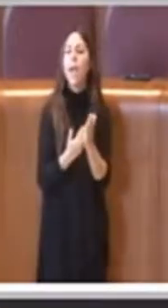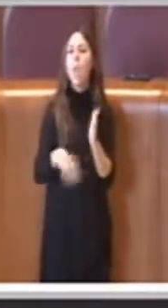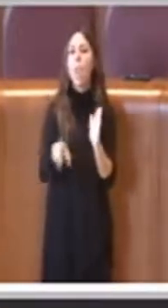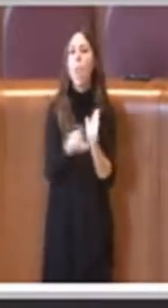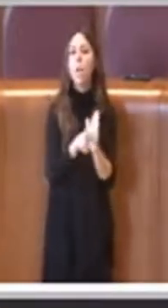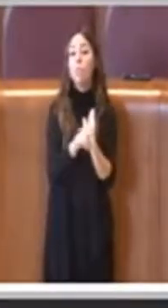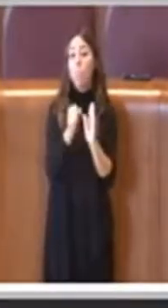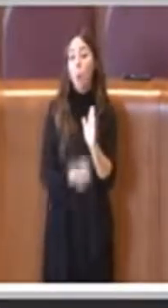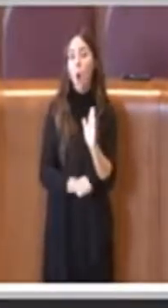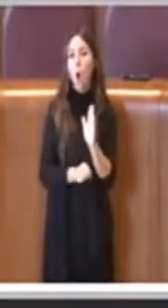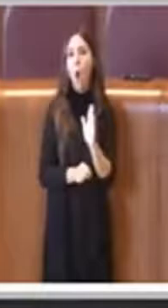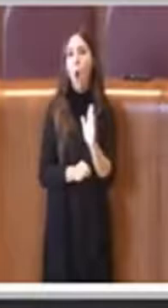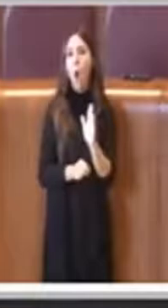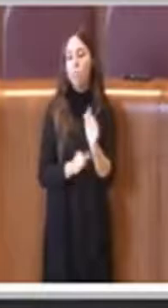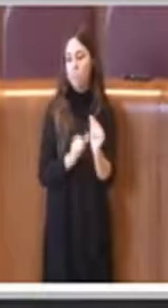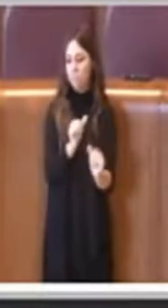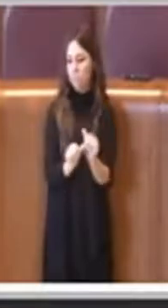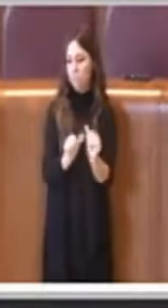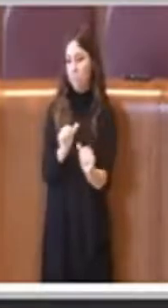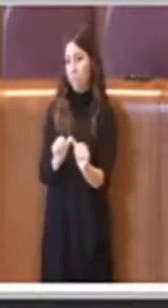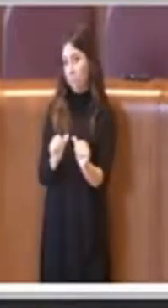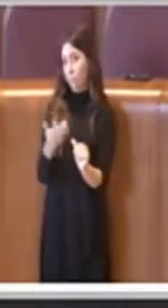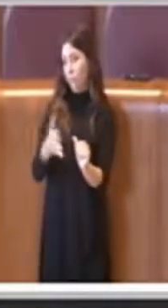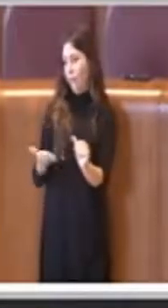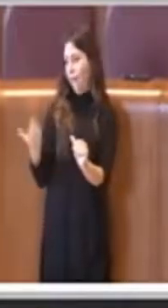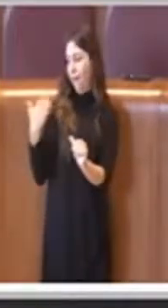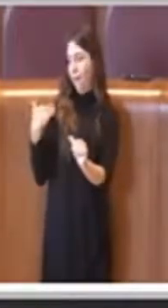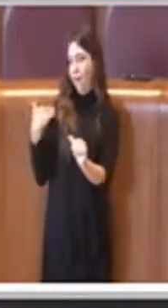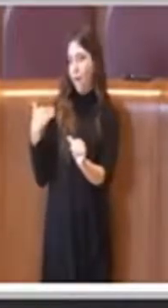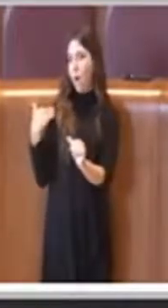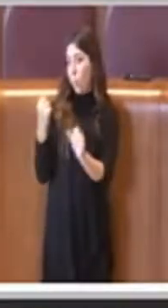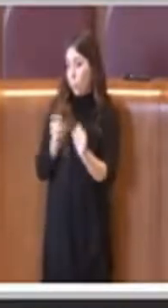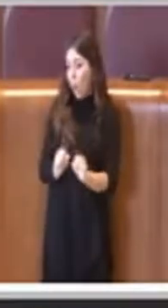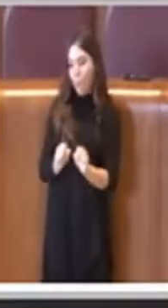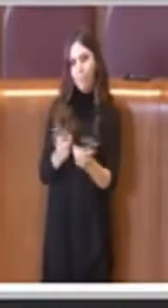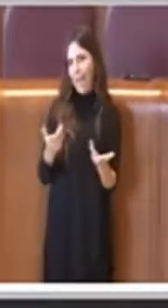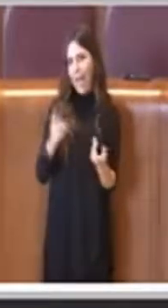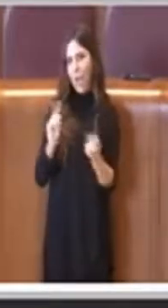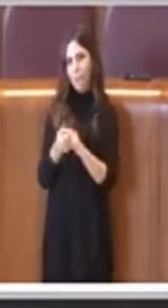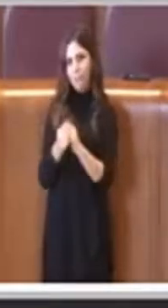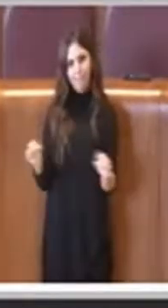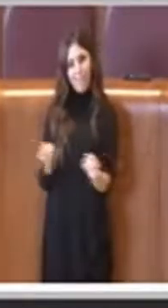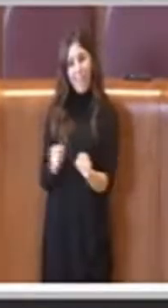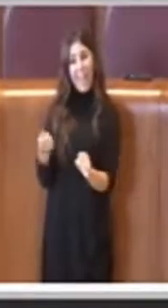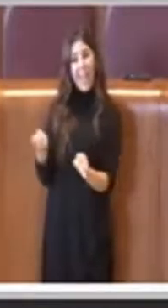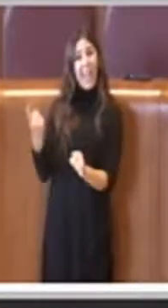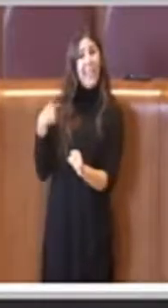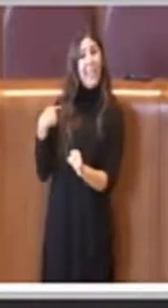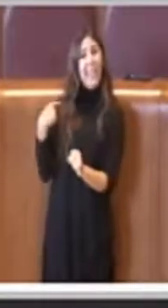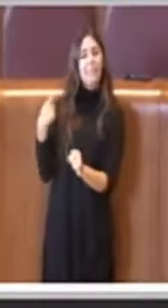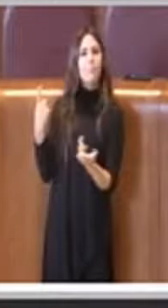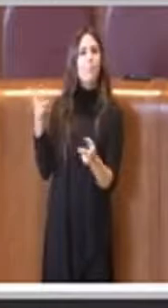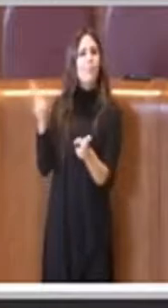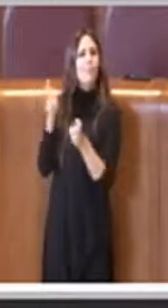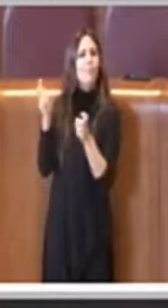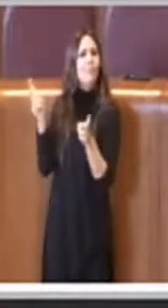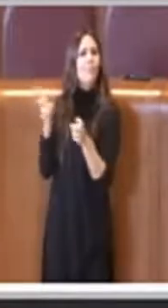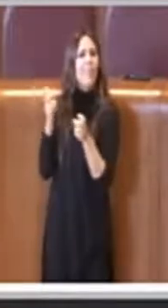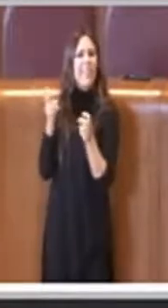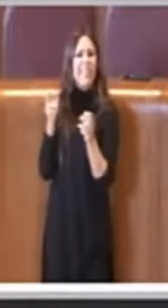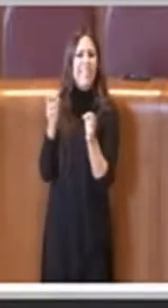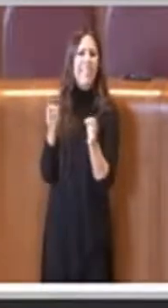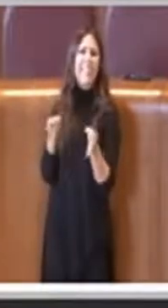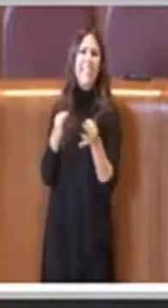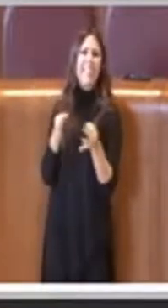anche negli anni addietro, io ieri ho sentito delle critiche dal consigliere Peronzi e mi